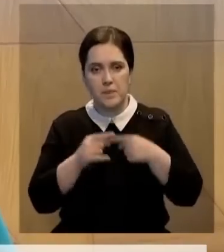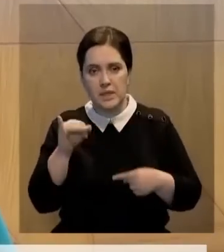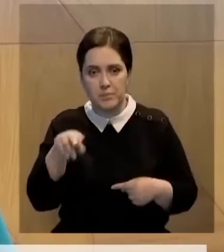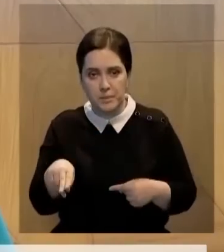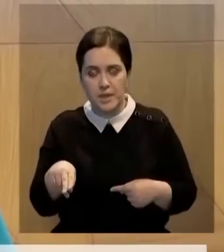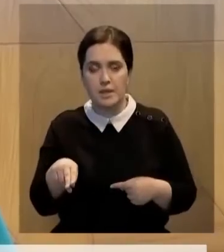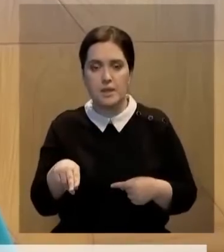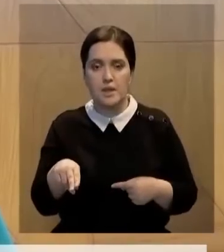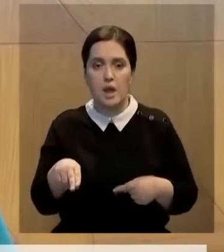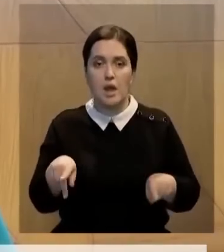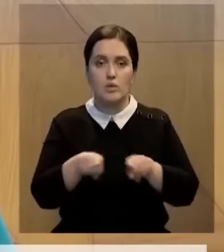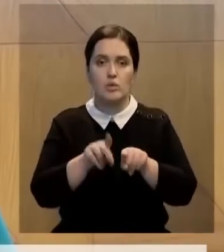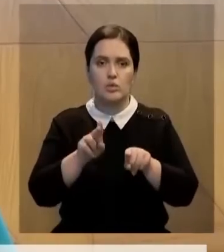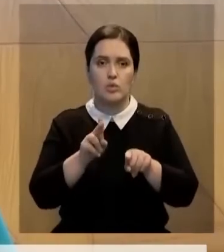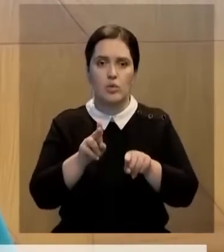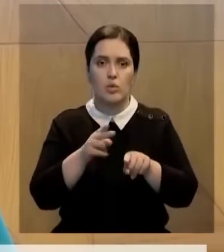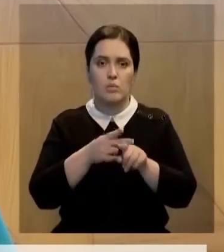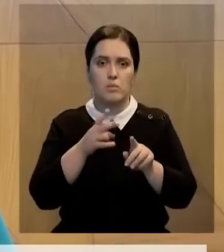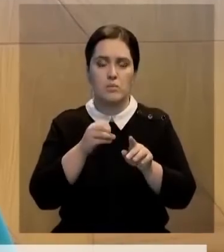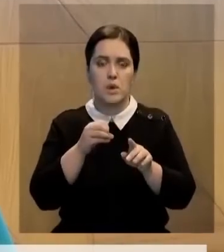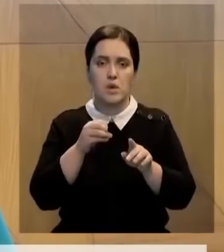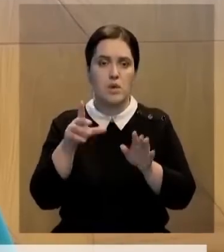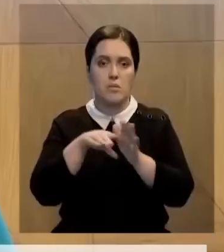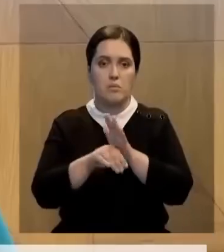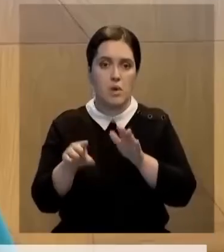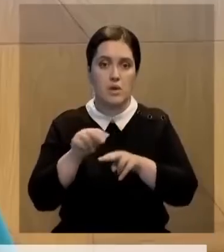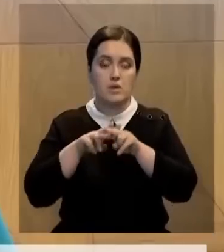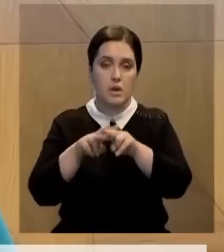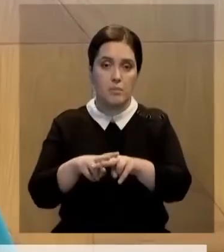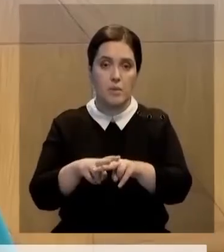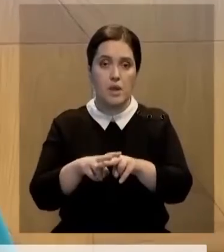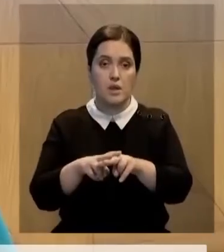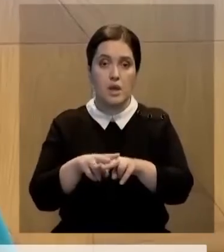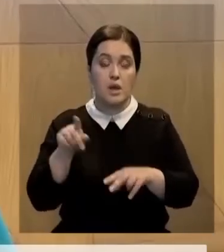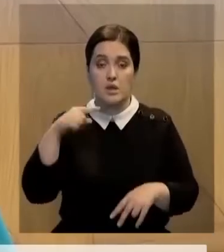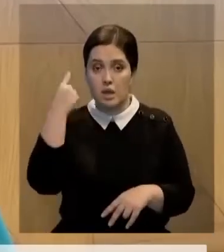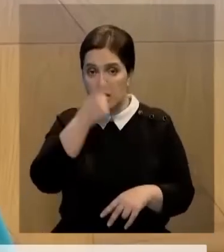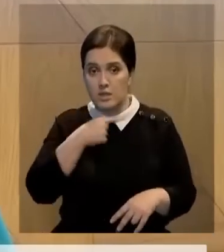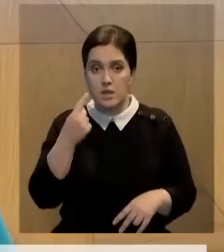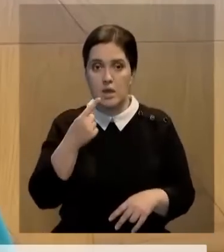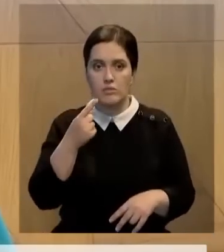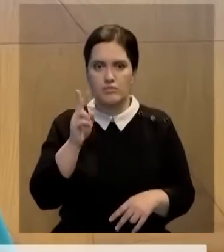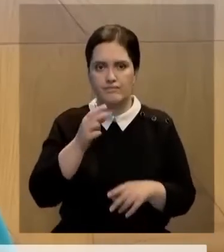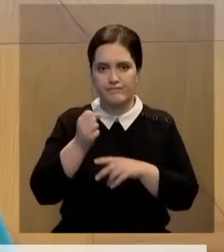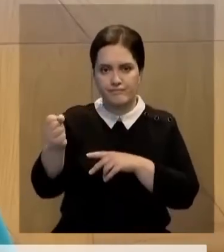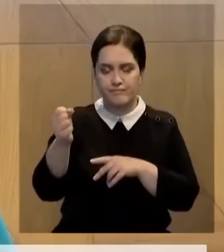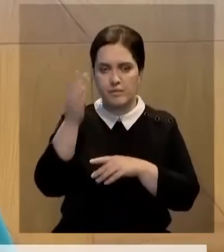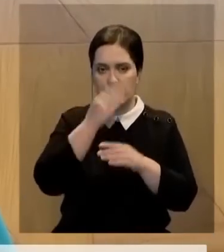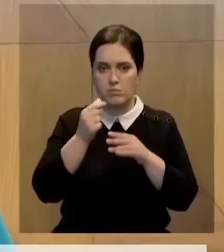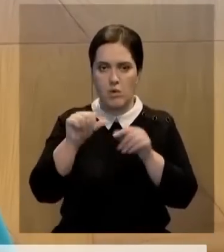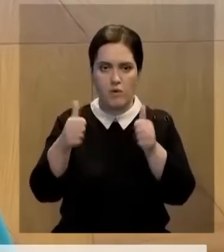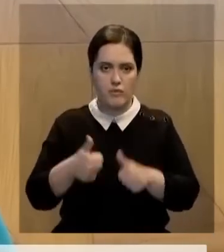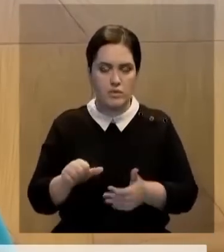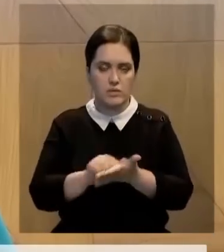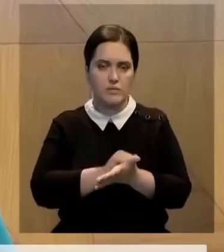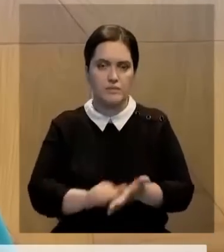также лица, которые не имеют отношения к этим переводам. То есть на данные лица, на подставные лица были оформлены такие переводы.